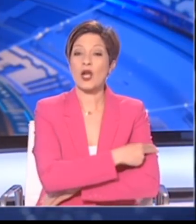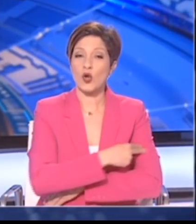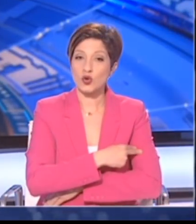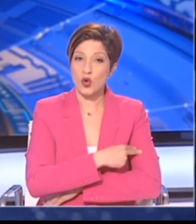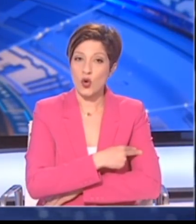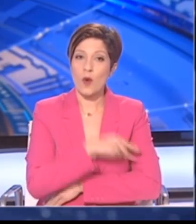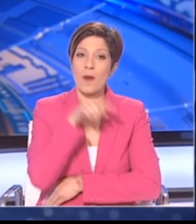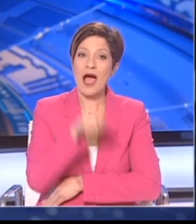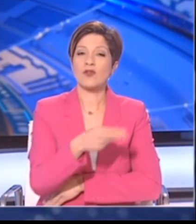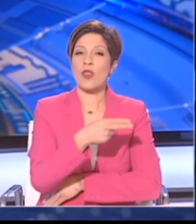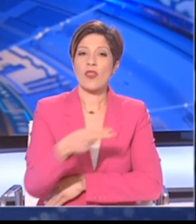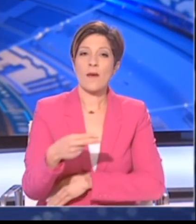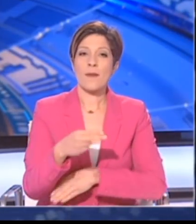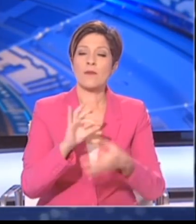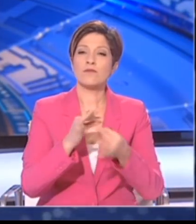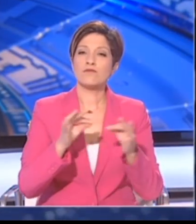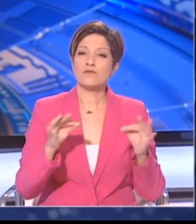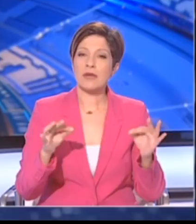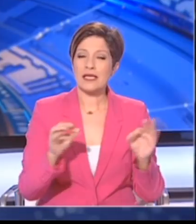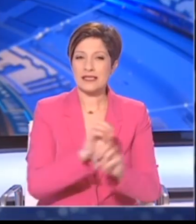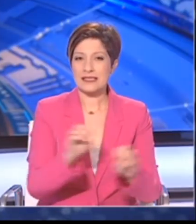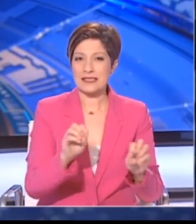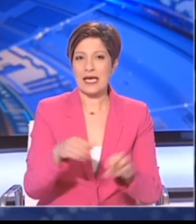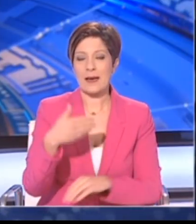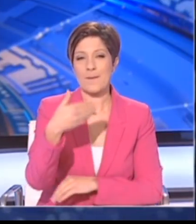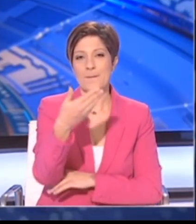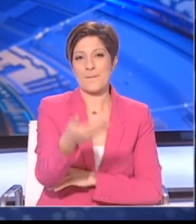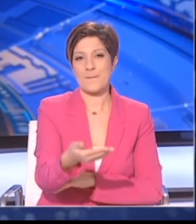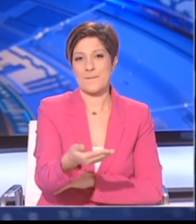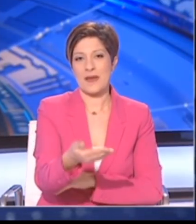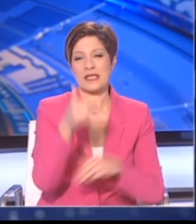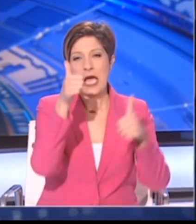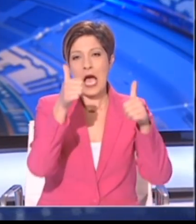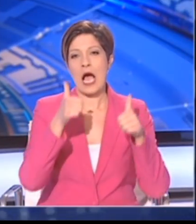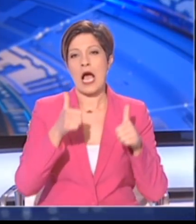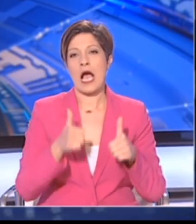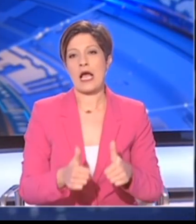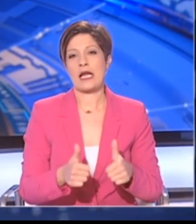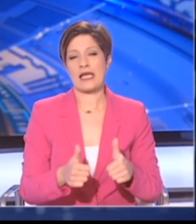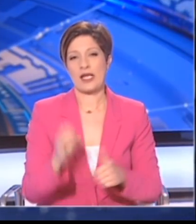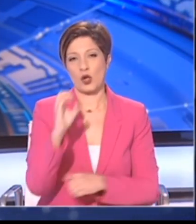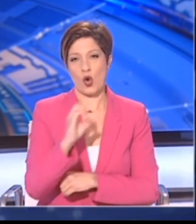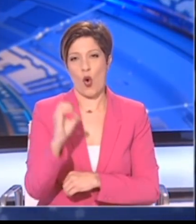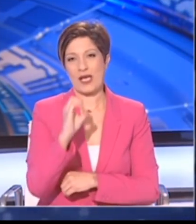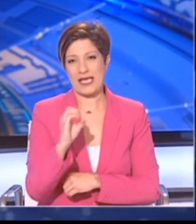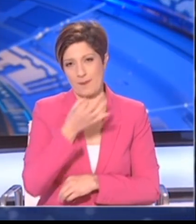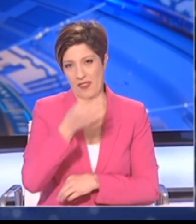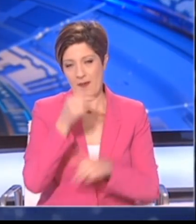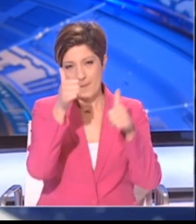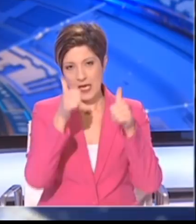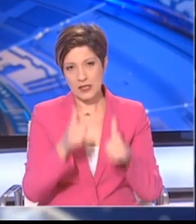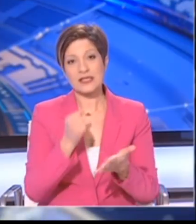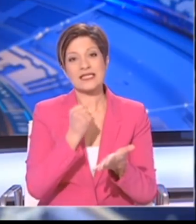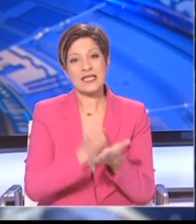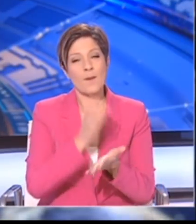Περισσότερα για το θέμα θα σας ενημερώσει στη συνέχεια με ανακοίνωση ο ΚΥΠΗ και μπορείτε